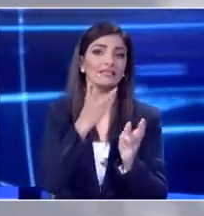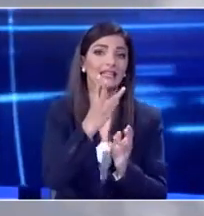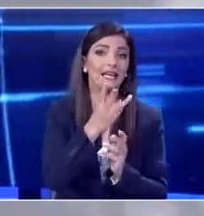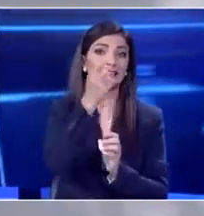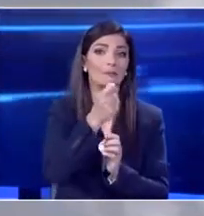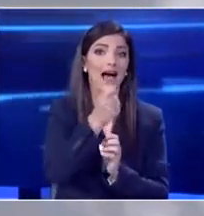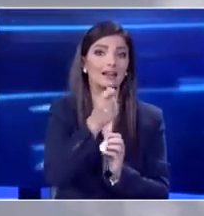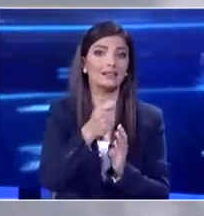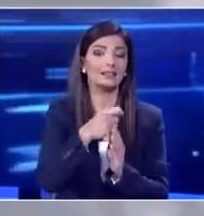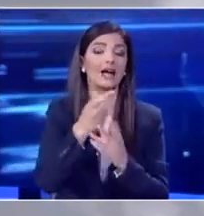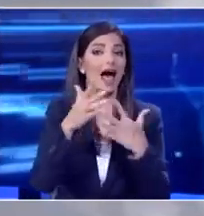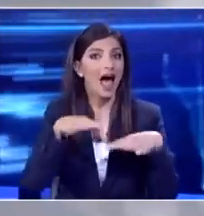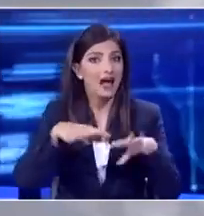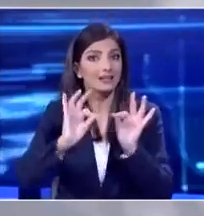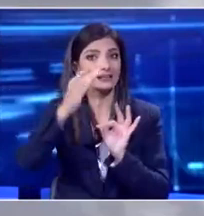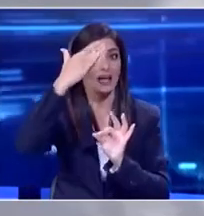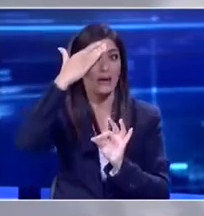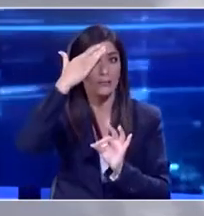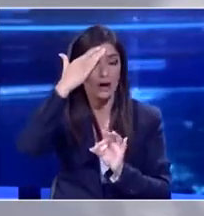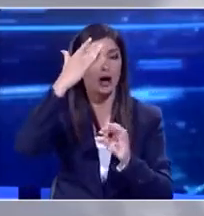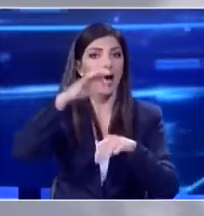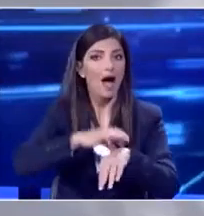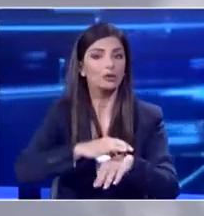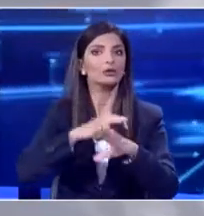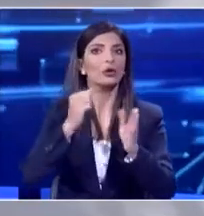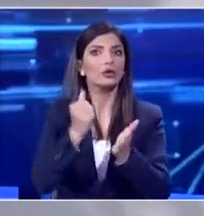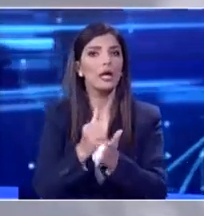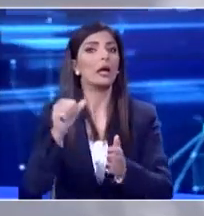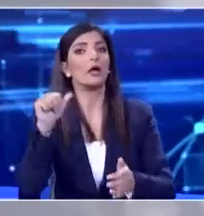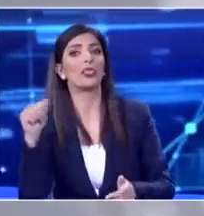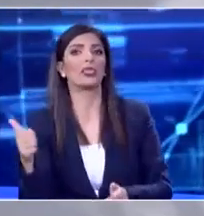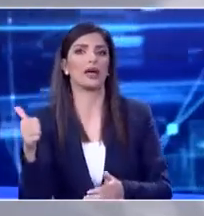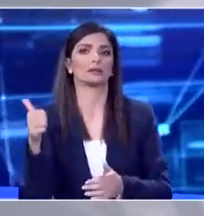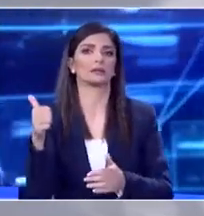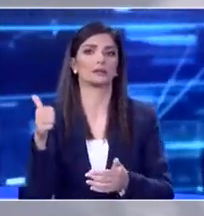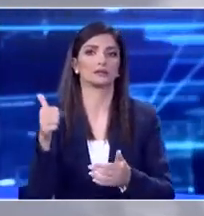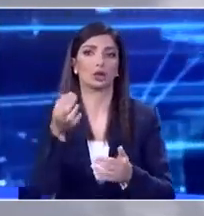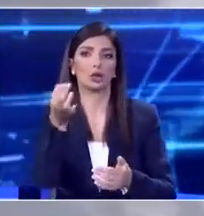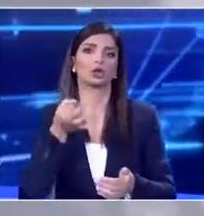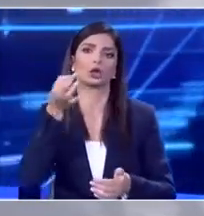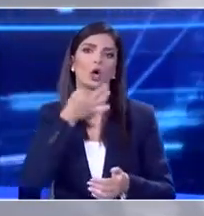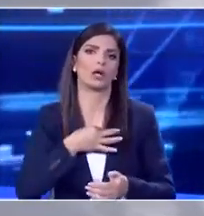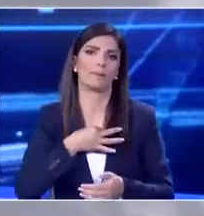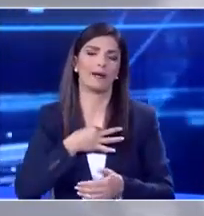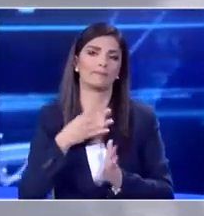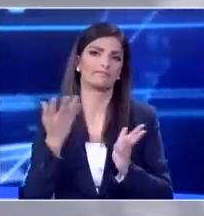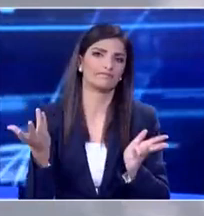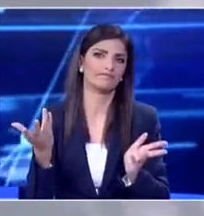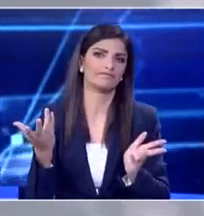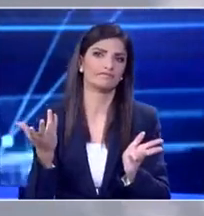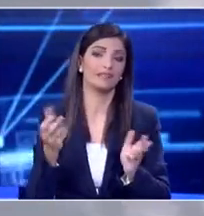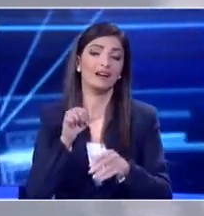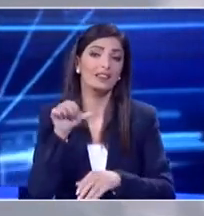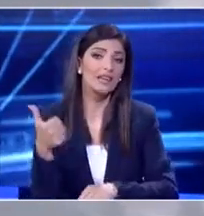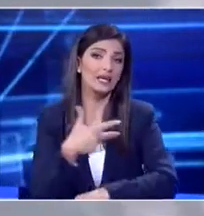συμπτώματα που έχουμε ενημερωθεί αλλά μόλις χθες ενημερώθηκαν οι αρμόδιες υπηρεσίες για την δυναίρια της εξέτασης θέλω να